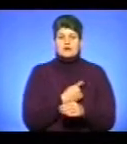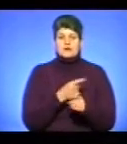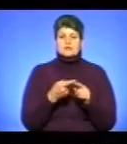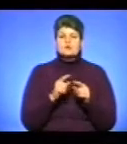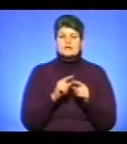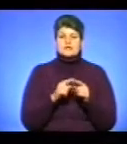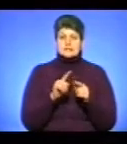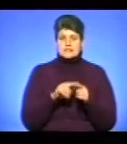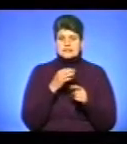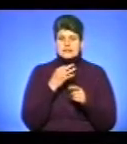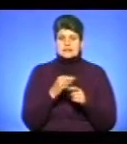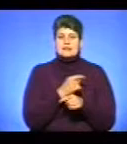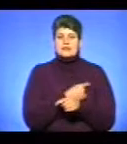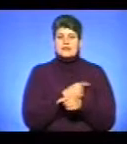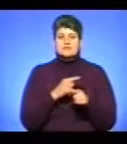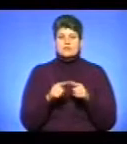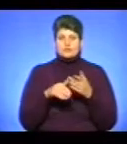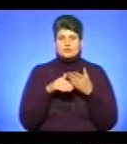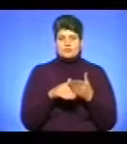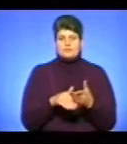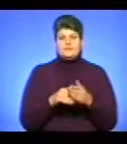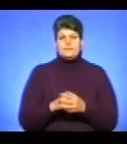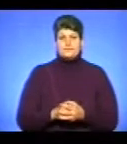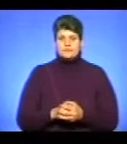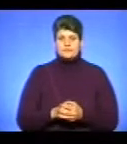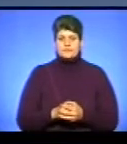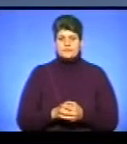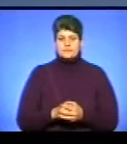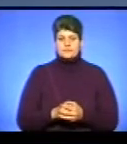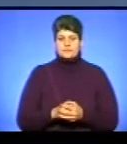повідомила черговий лікар швидкої допомоги Олена Ляськовець.